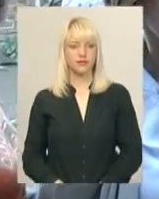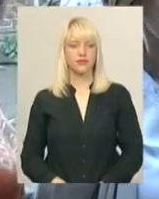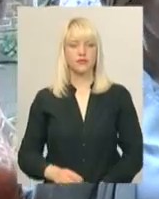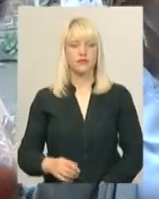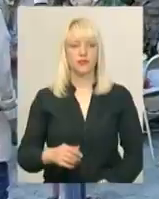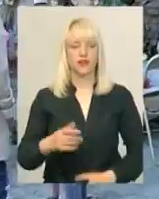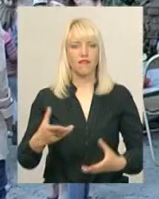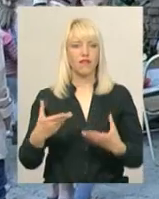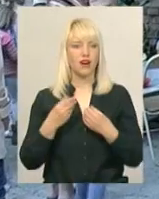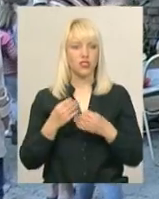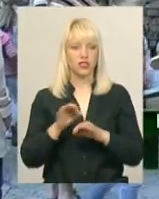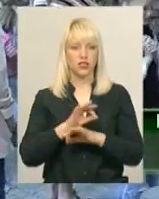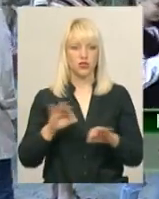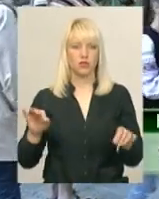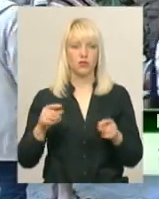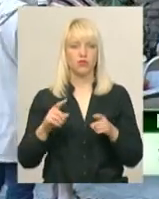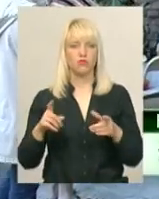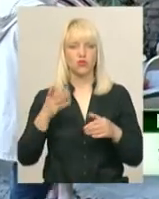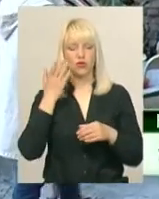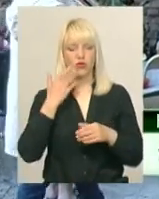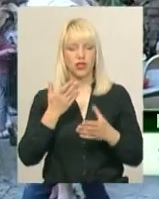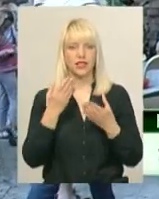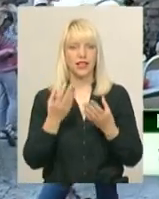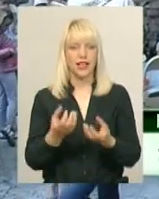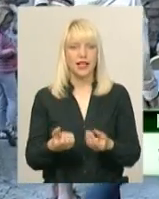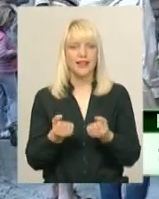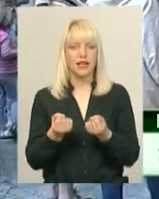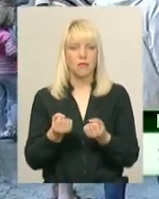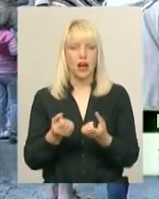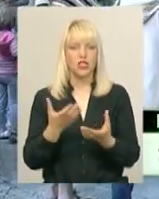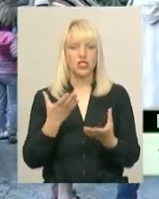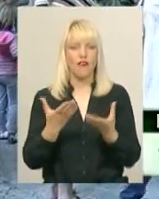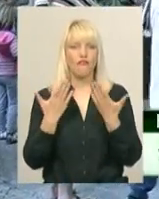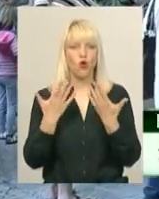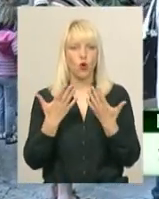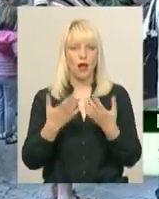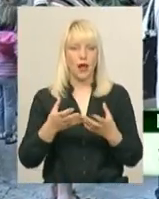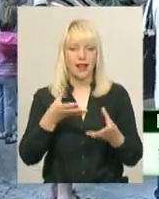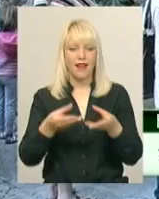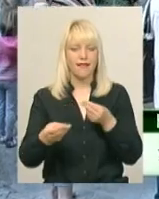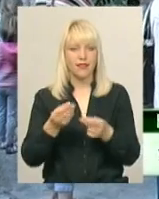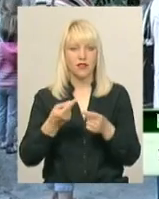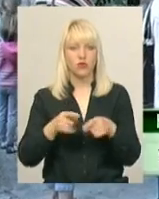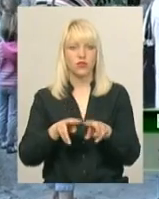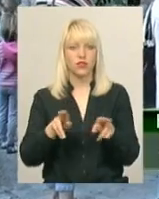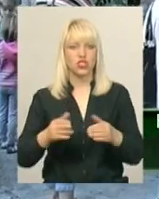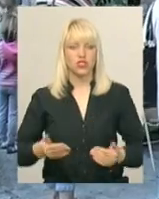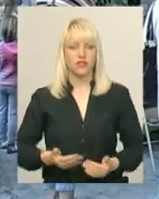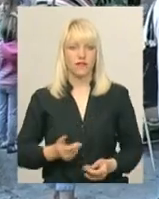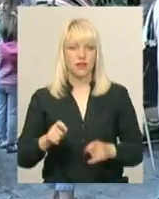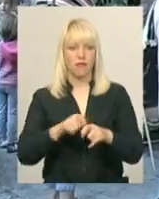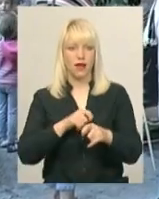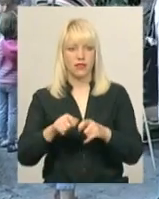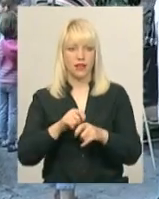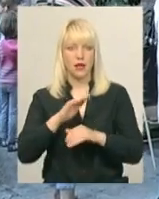Враження супер. Тому що, коли тримаєш в руках глину, це такий живий матеріал. І тим більше під